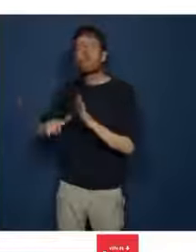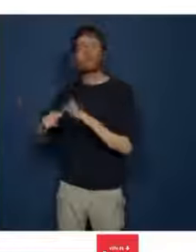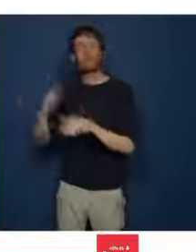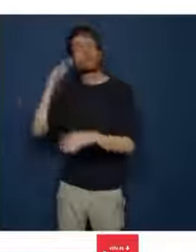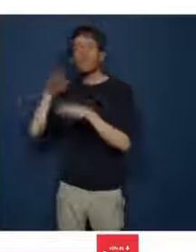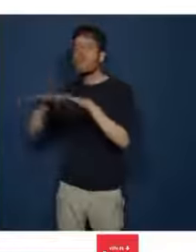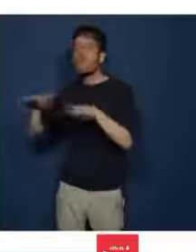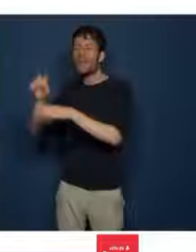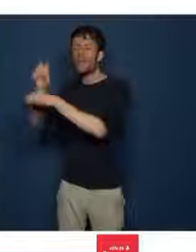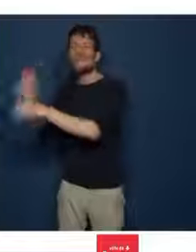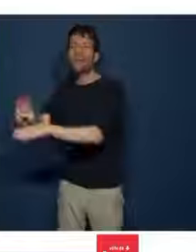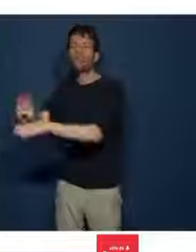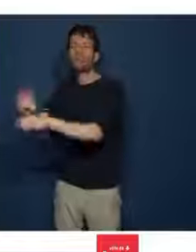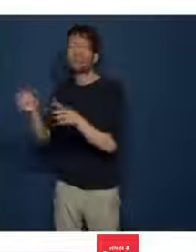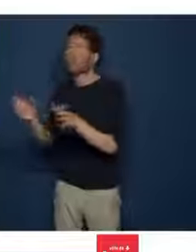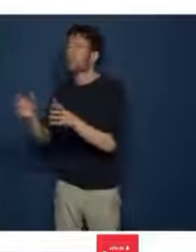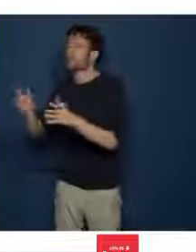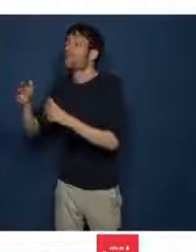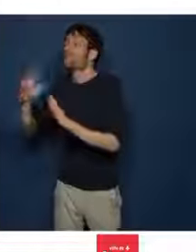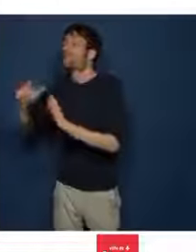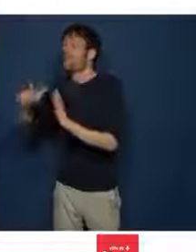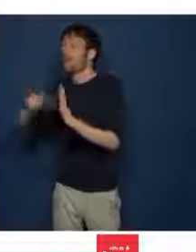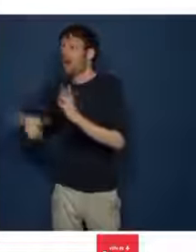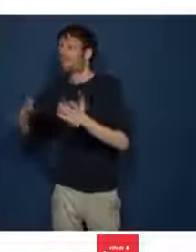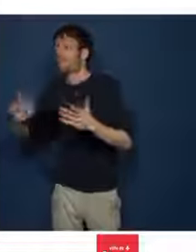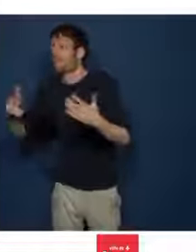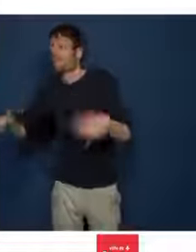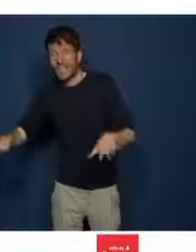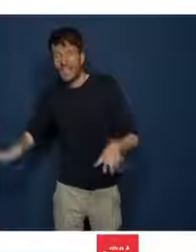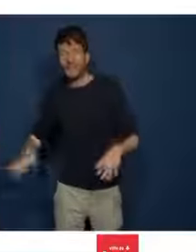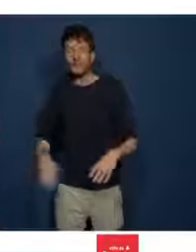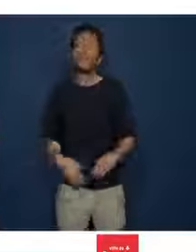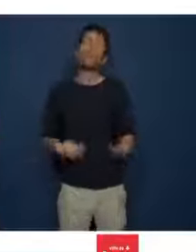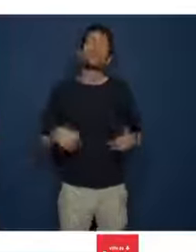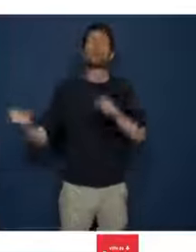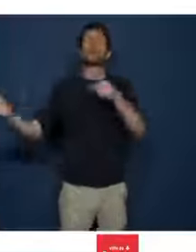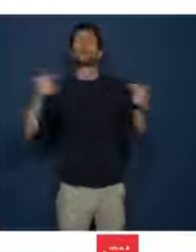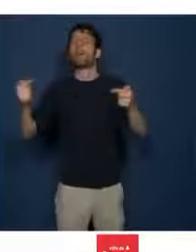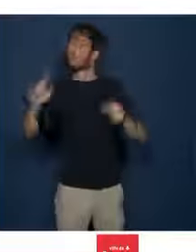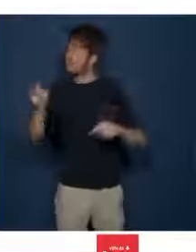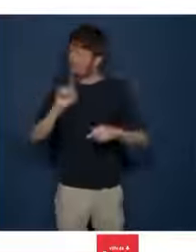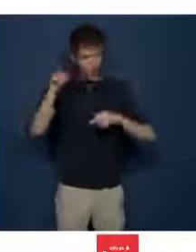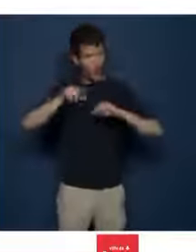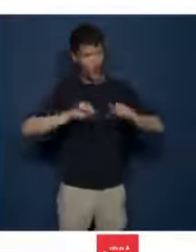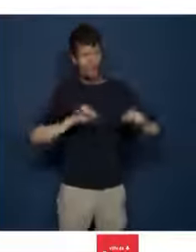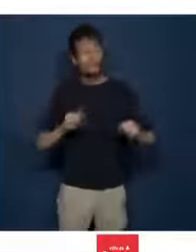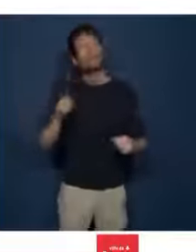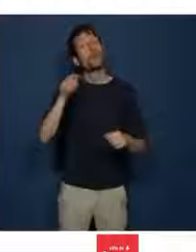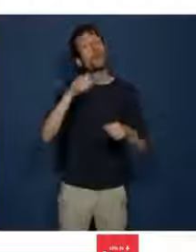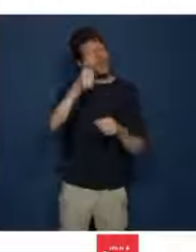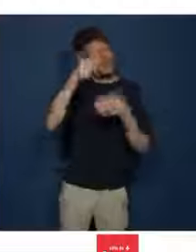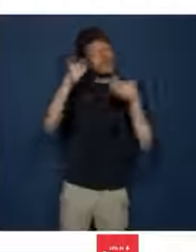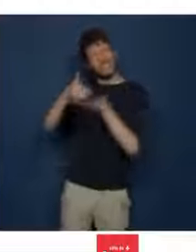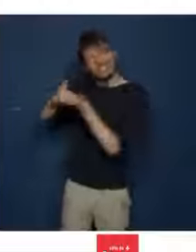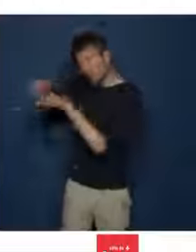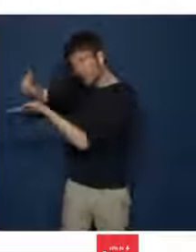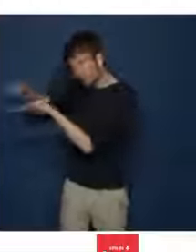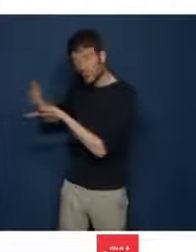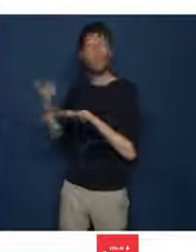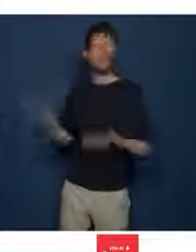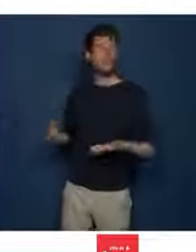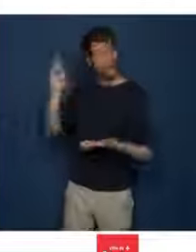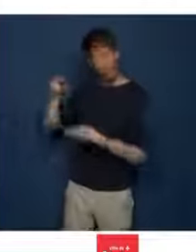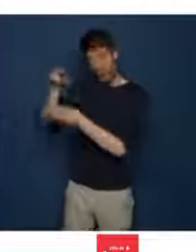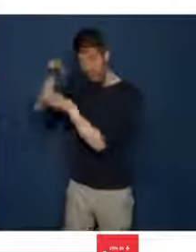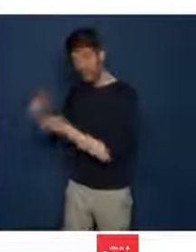L'heure n'est plus à la polémique, mais à l'action. Vous avez su expulser, sachez héberger et protéger. Que M. et Mme les